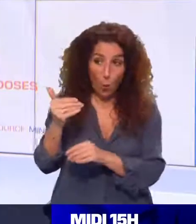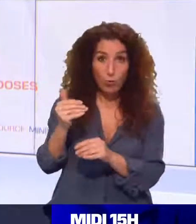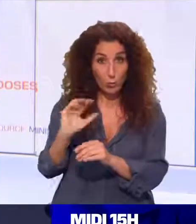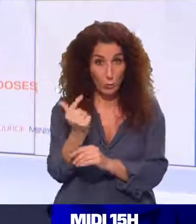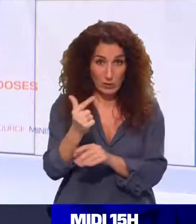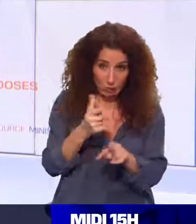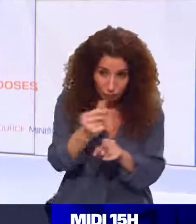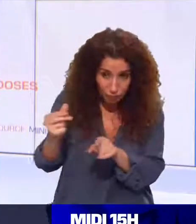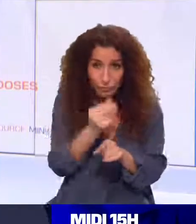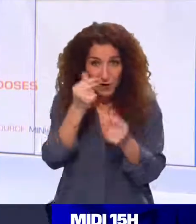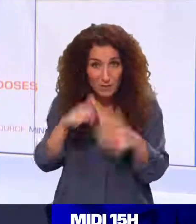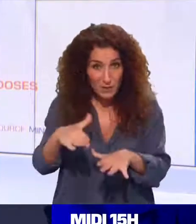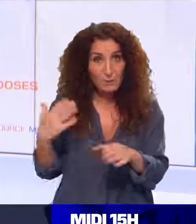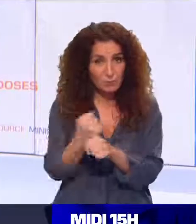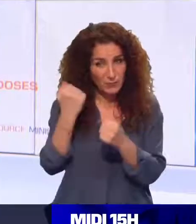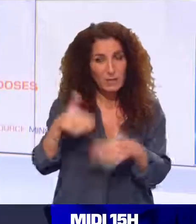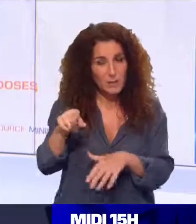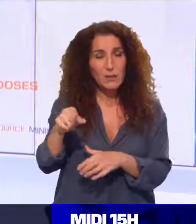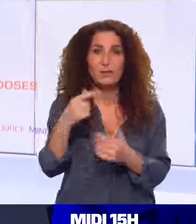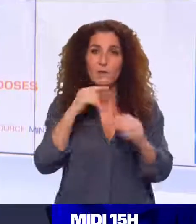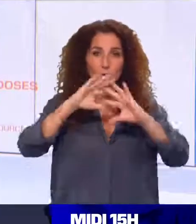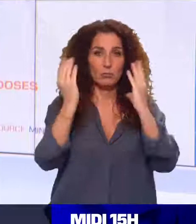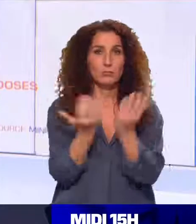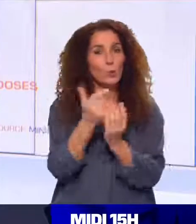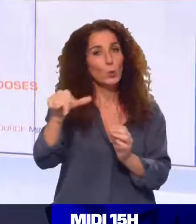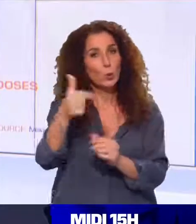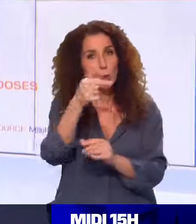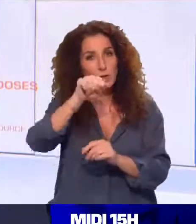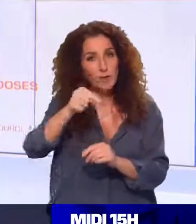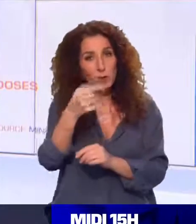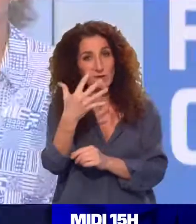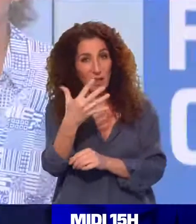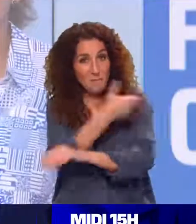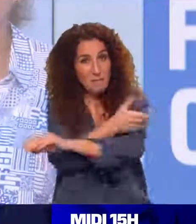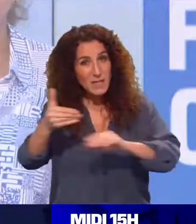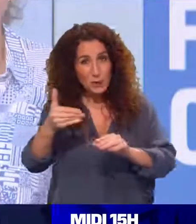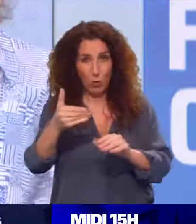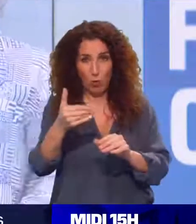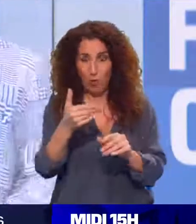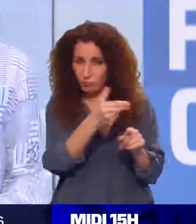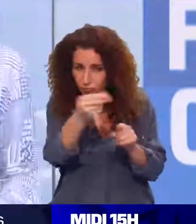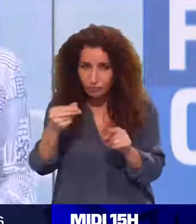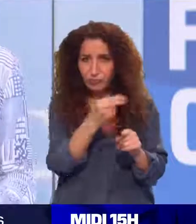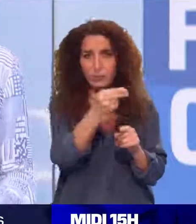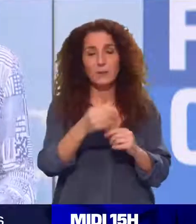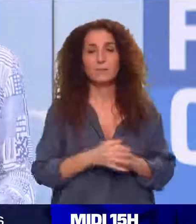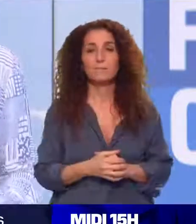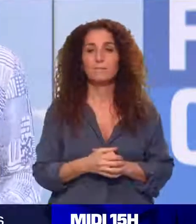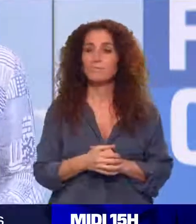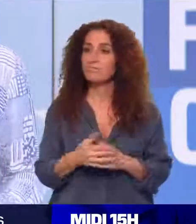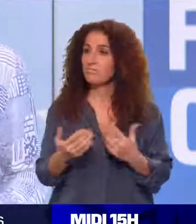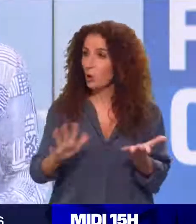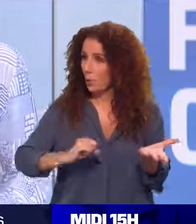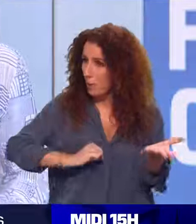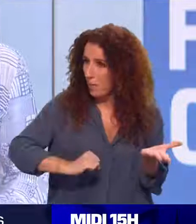deuxième dose, ce qui porte au total à plus de 12,5 millions d'injections reçues par les Français. – Sur quel levier le gouvernement mise-t-il, Fanny, pour accélérer la